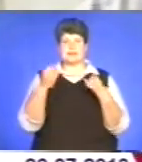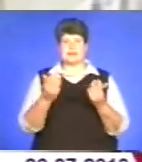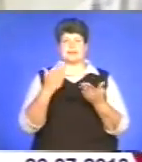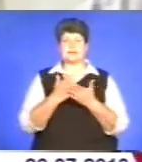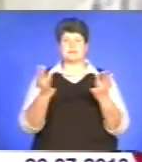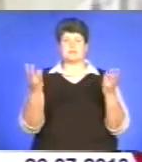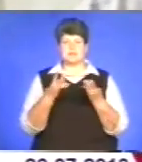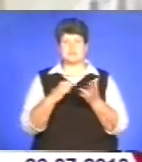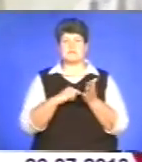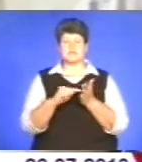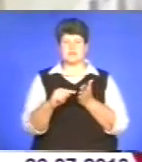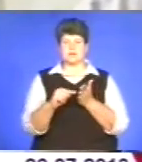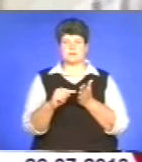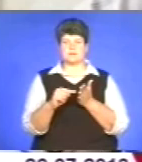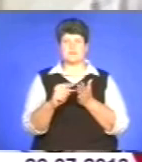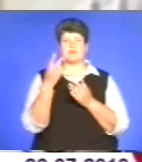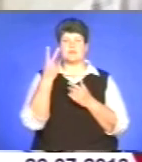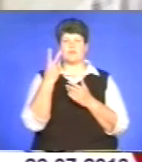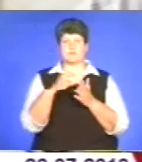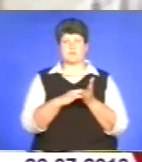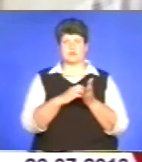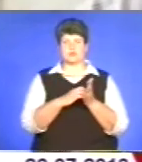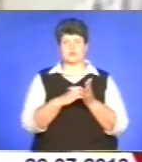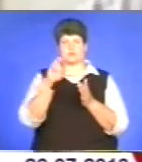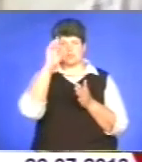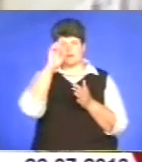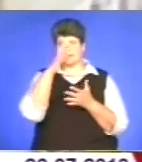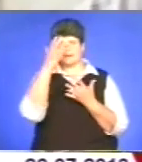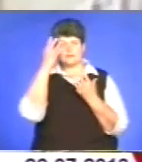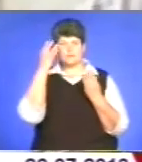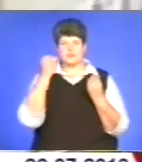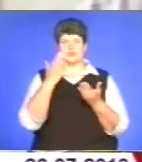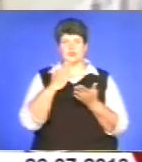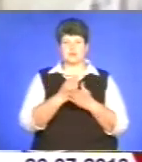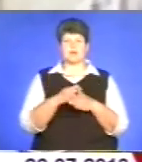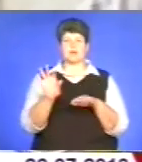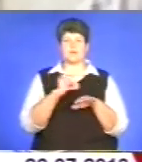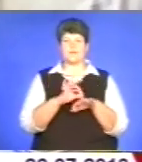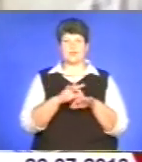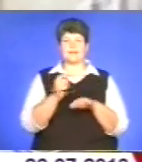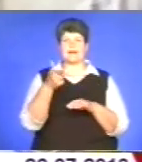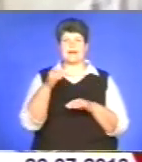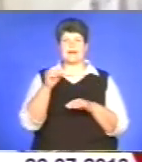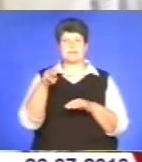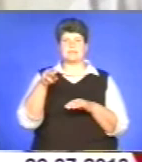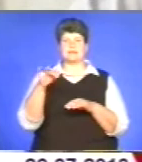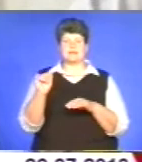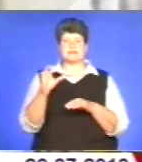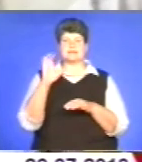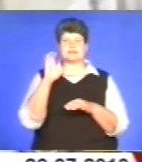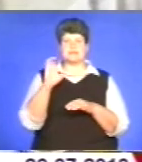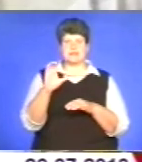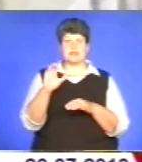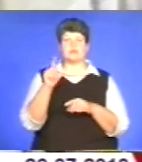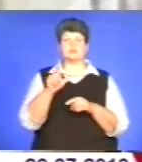для відзначення з двох причин. Щоб держава не забувала, що є хворі на гепатит С, і щоб суспільство